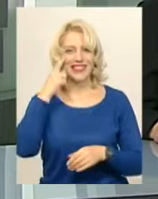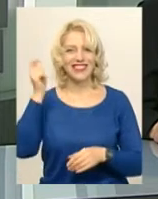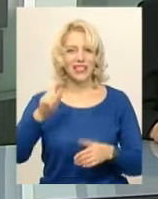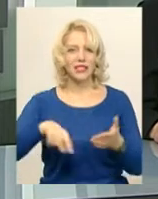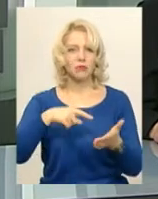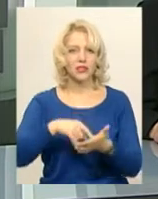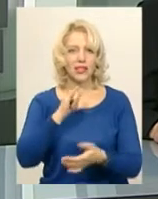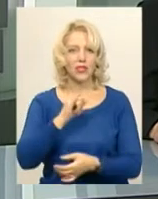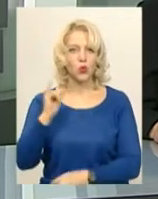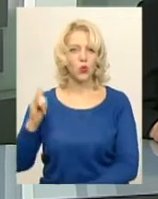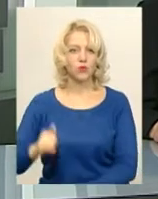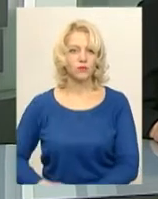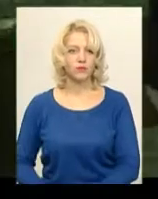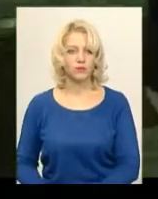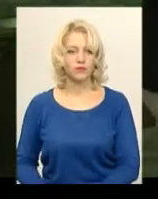ІУ.